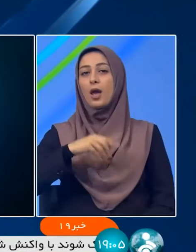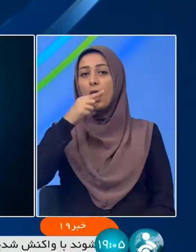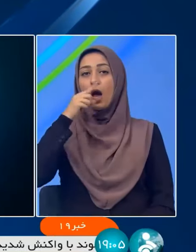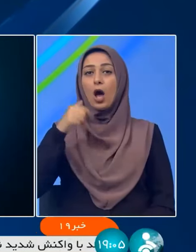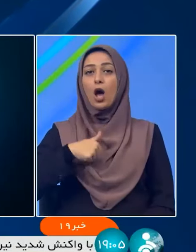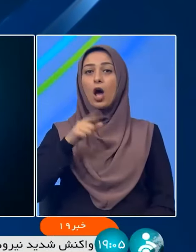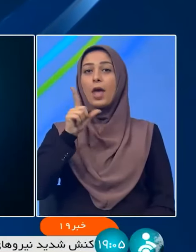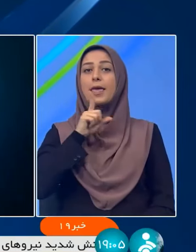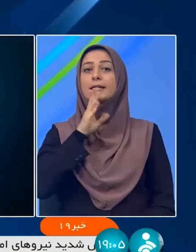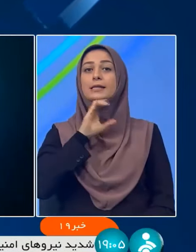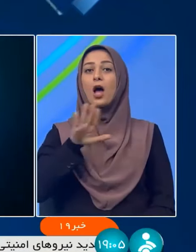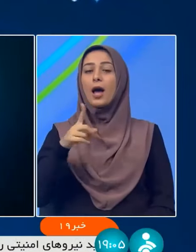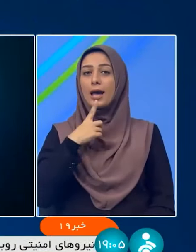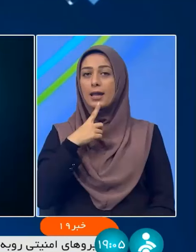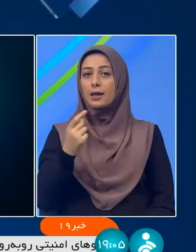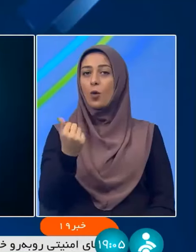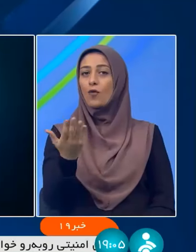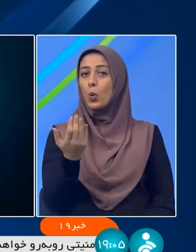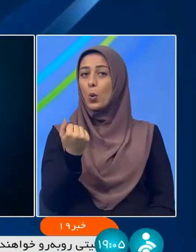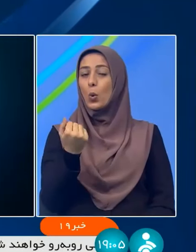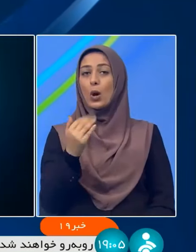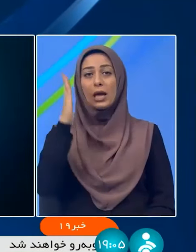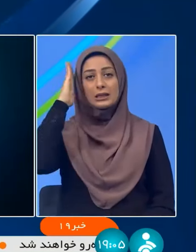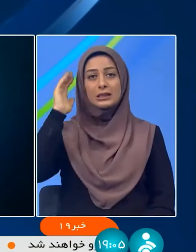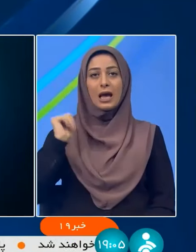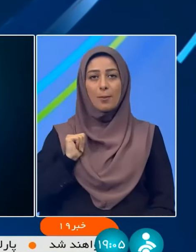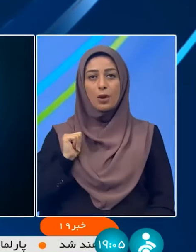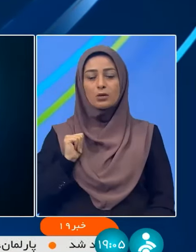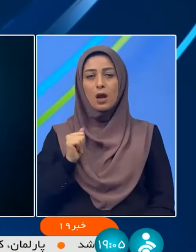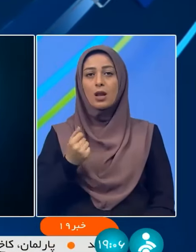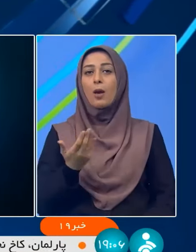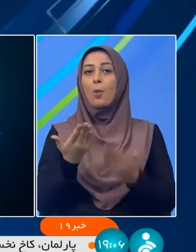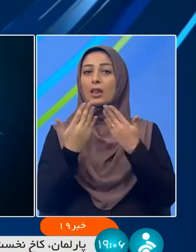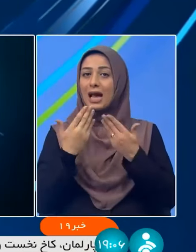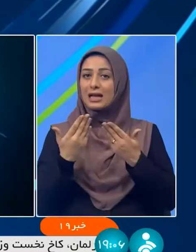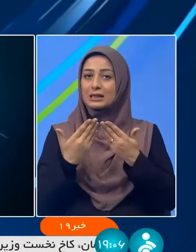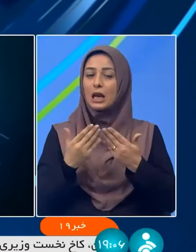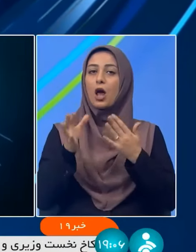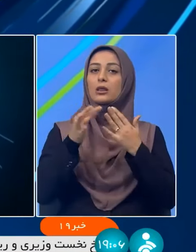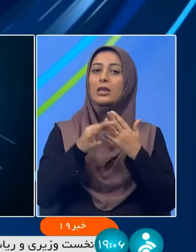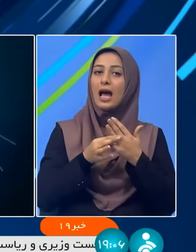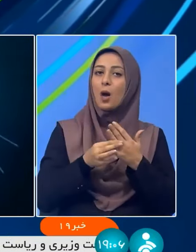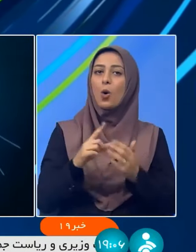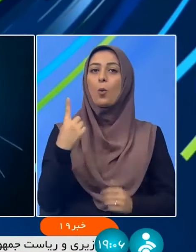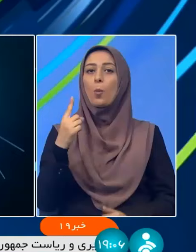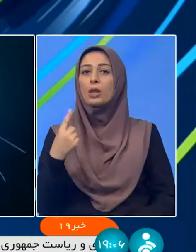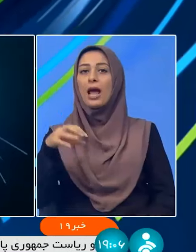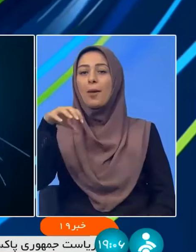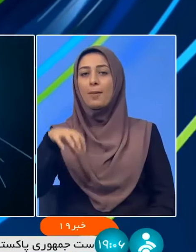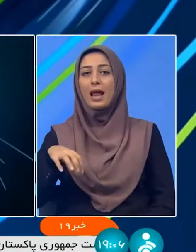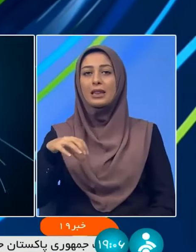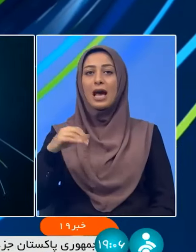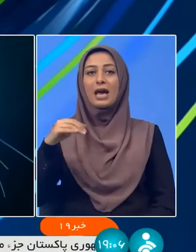زاهدی میزان دریافتی سروازان با توجه به میزان تحصیلات وضع تحول منطقه و درجه خدمتی و